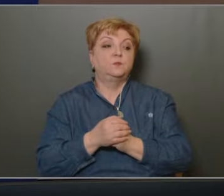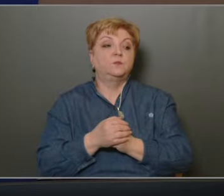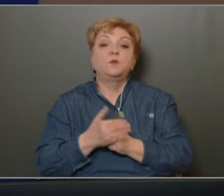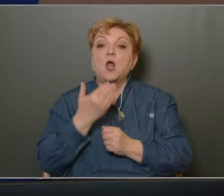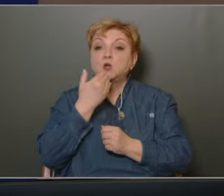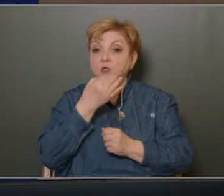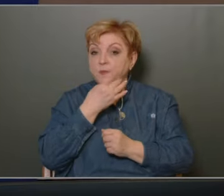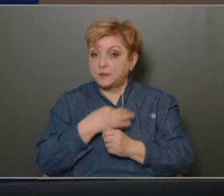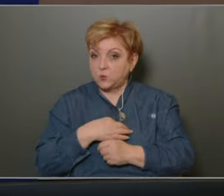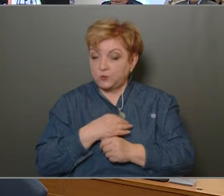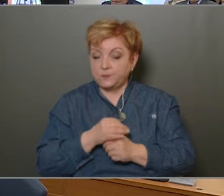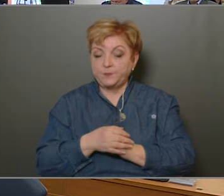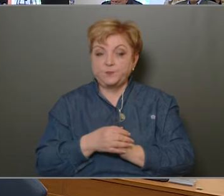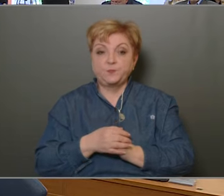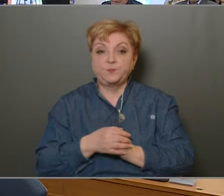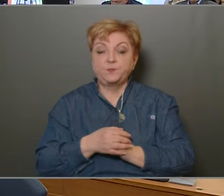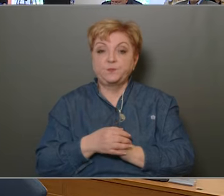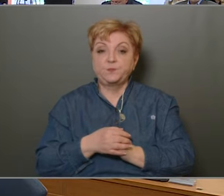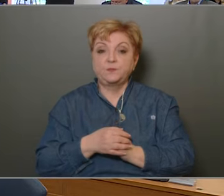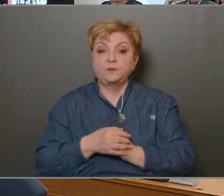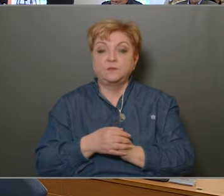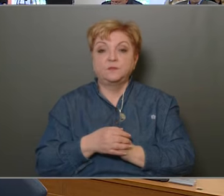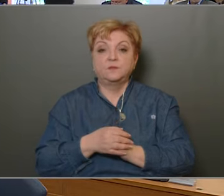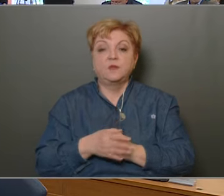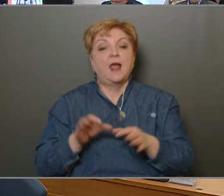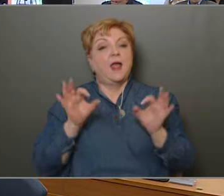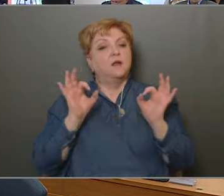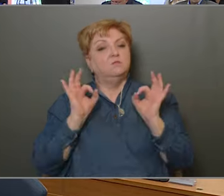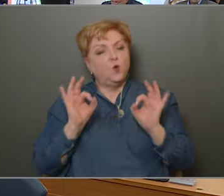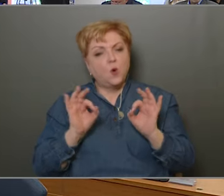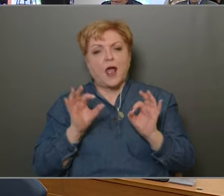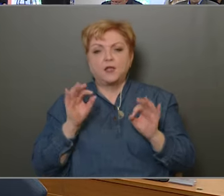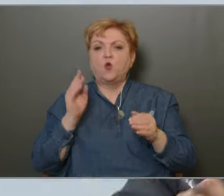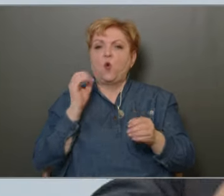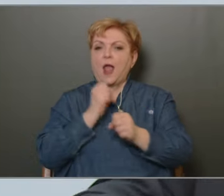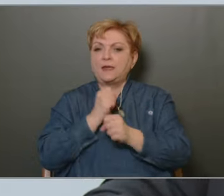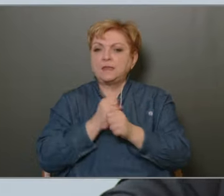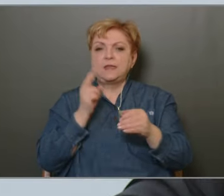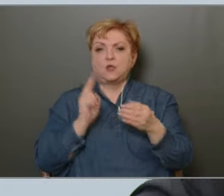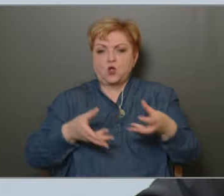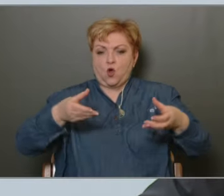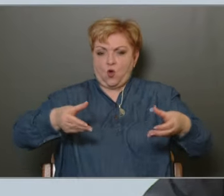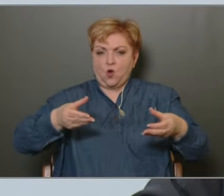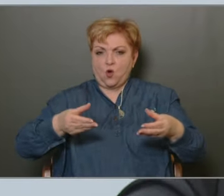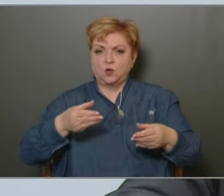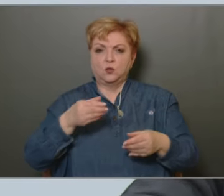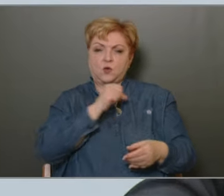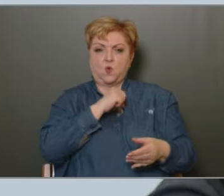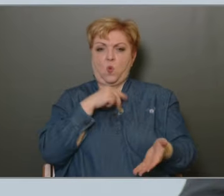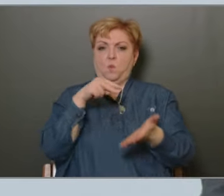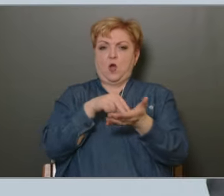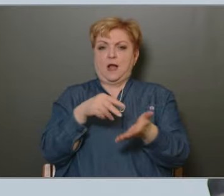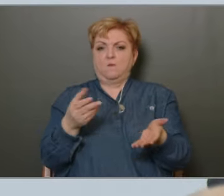Köszönöm a szót, polgármester úr Egy nagyon korrekt, jól elkésztett anyag áll előttünk Ami önmagában